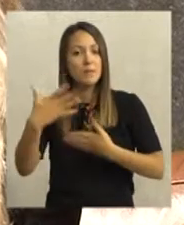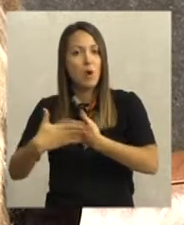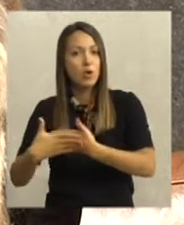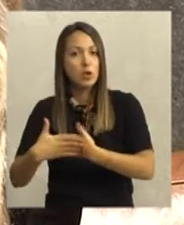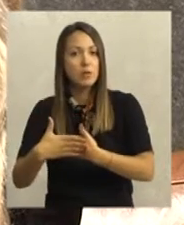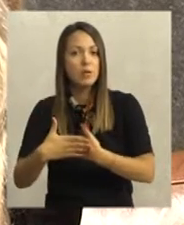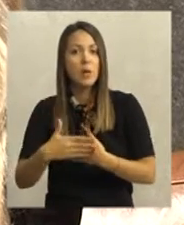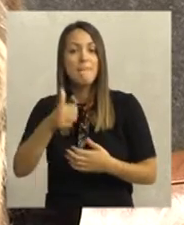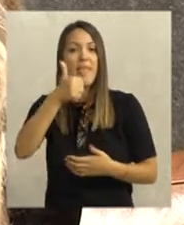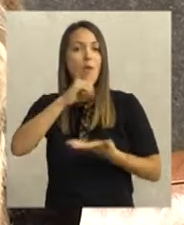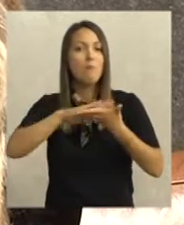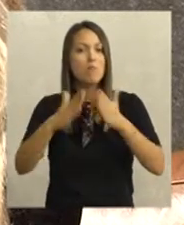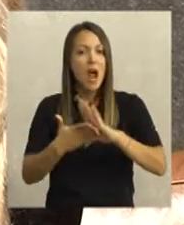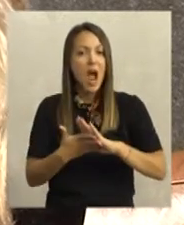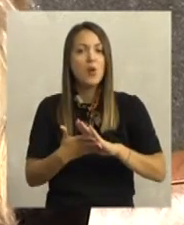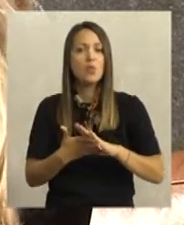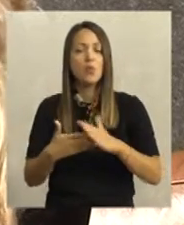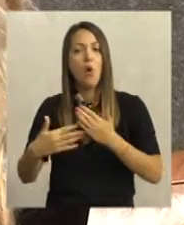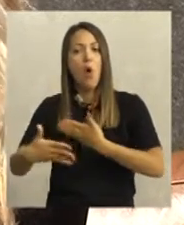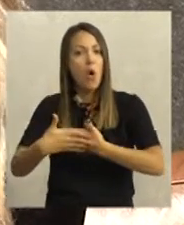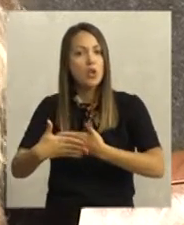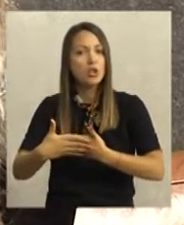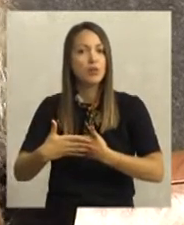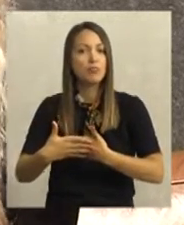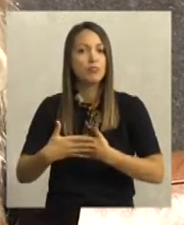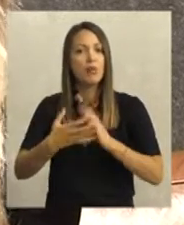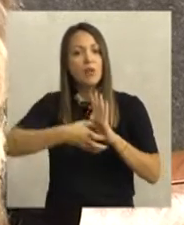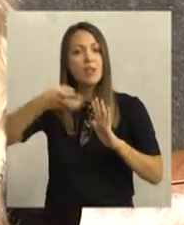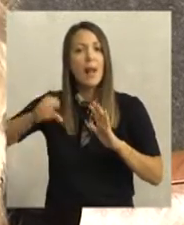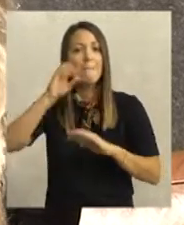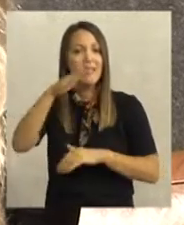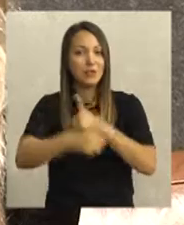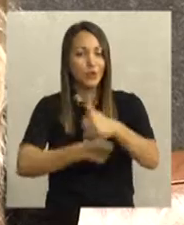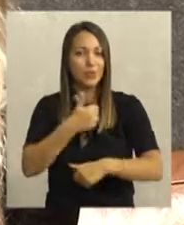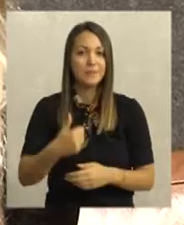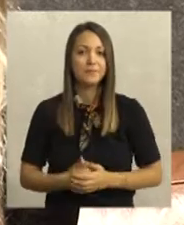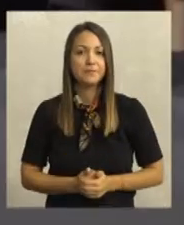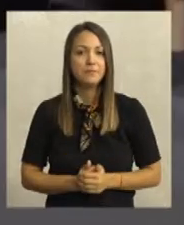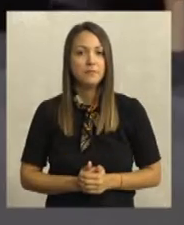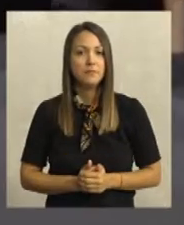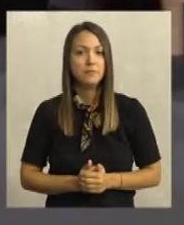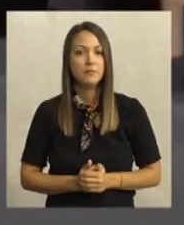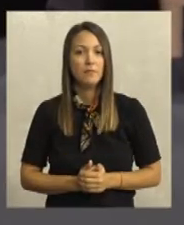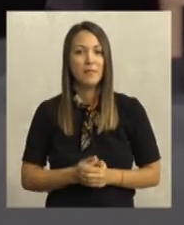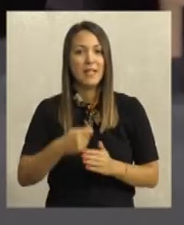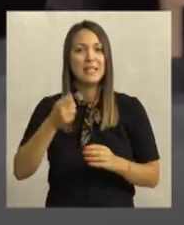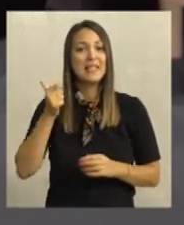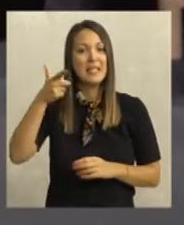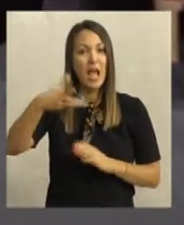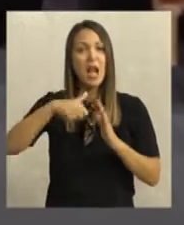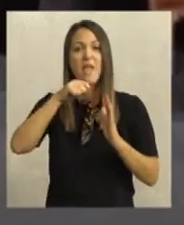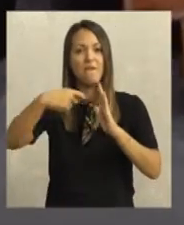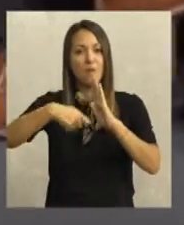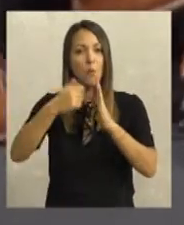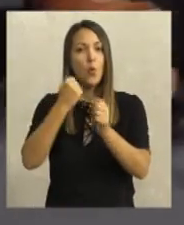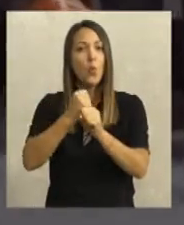-ženskim odnosima i o jednom braku, to je odnosu koji traje 15 godina. Isto imena serija i